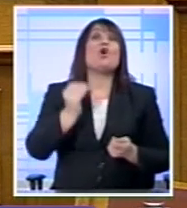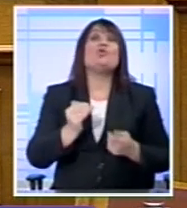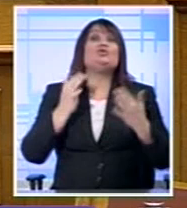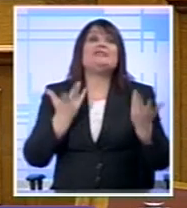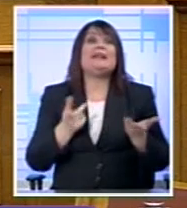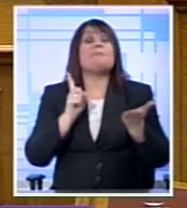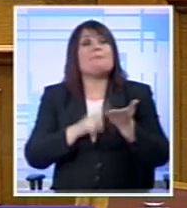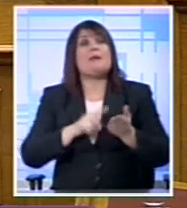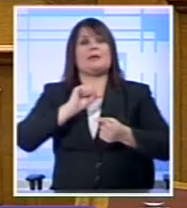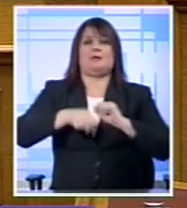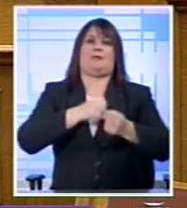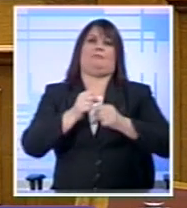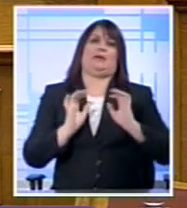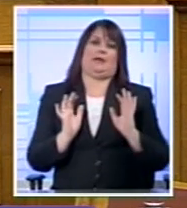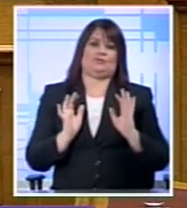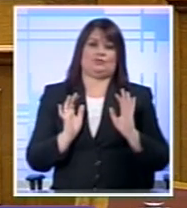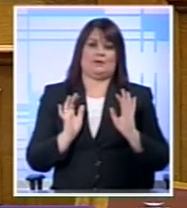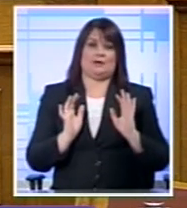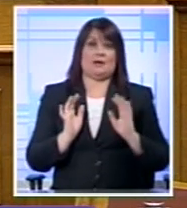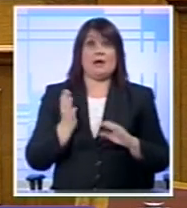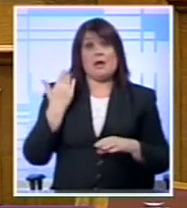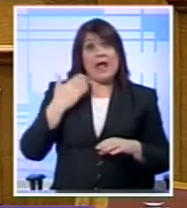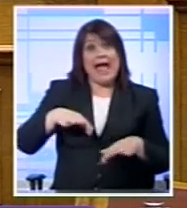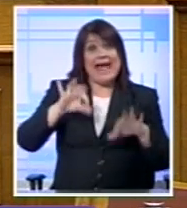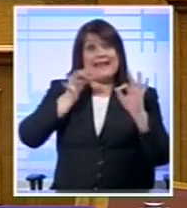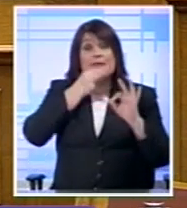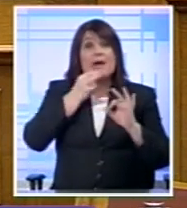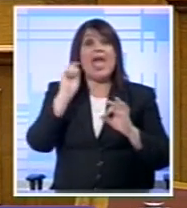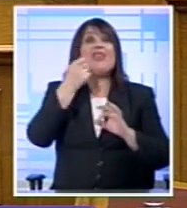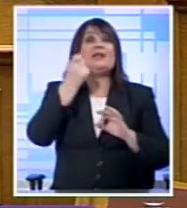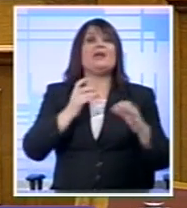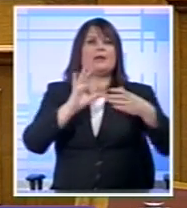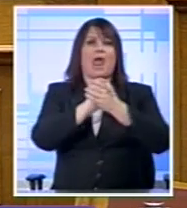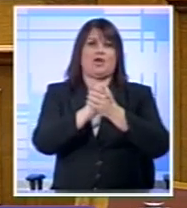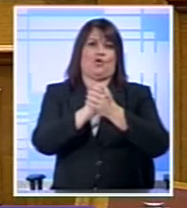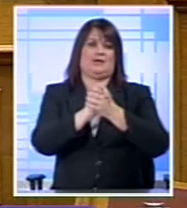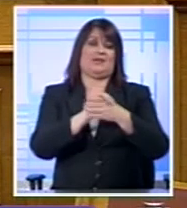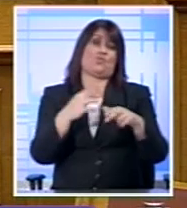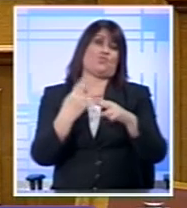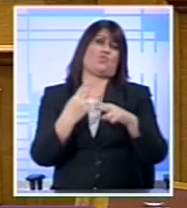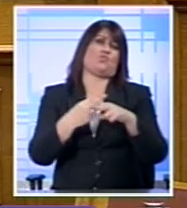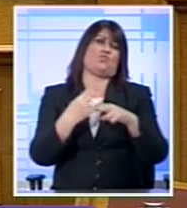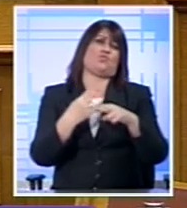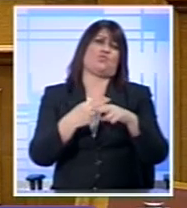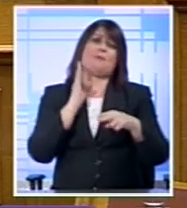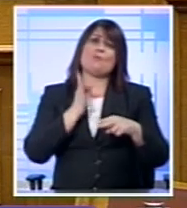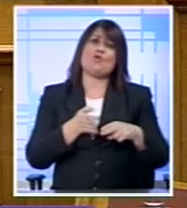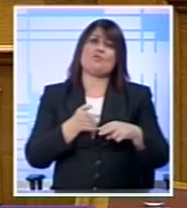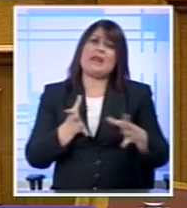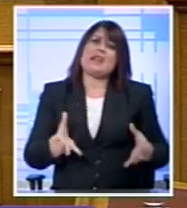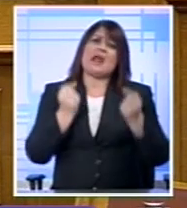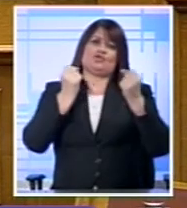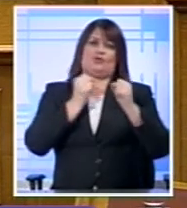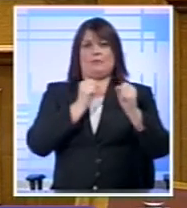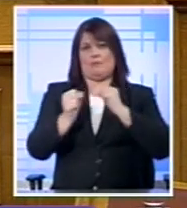Αυτό το λέω Απ' πρώτη μέρα Η Εθνική Ενότητα είναι Το πιο σημαντικό εργαλείο όπλο Για να βγούμε από την κρίση